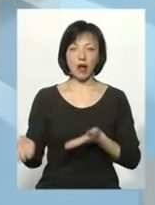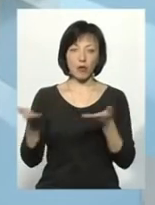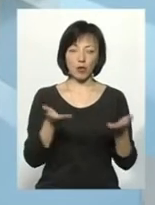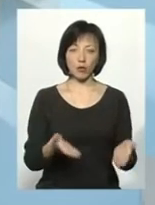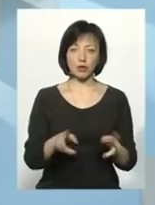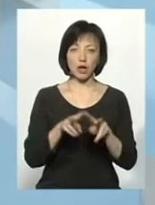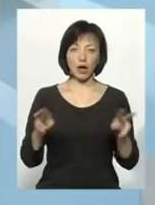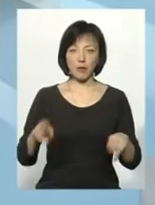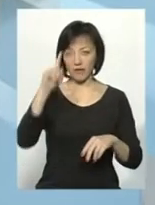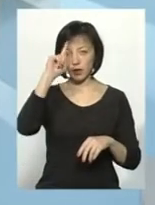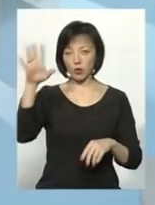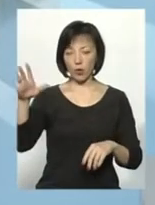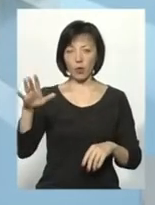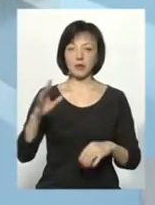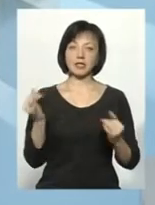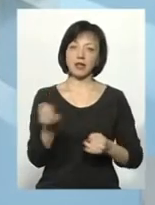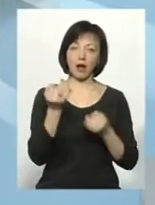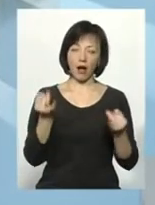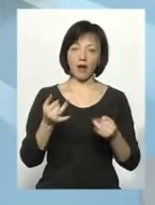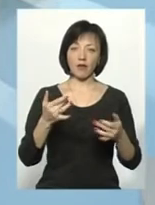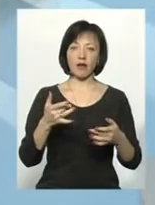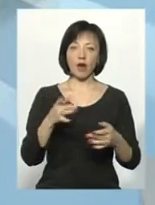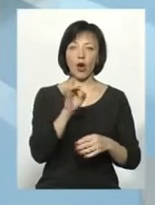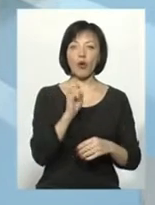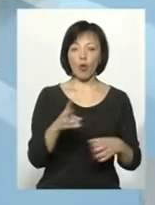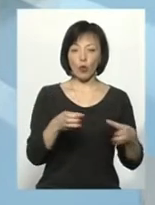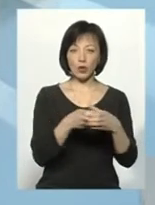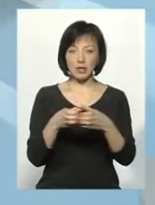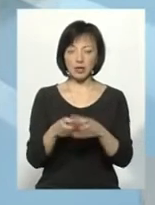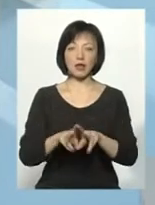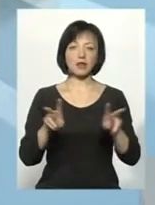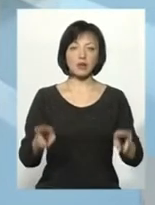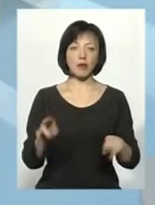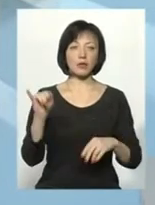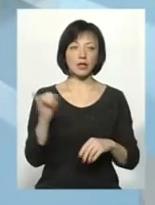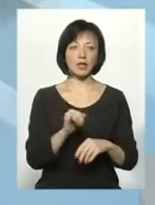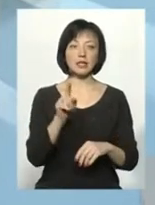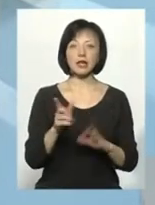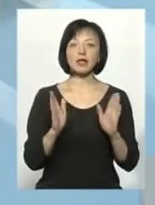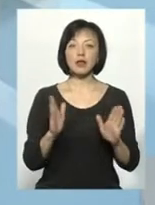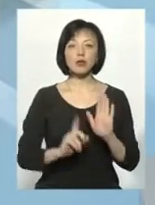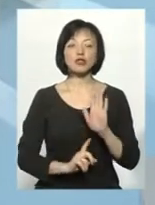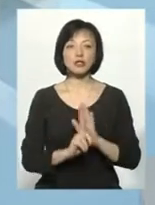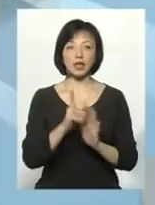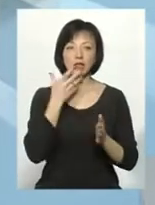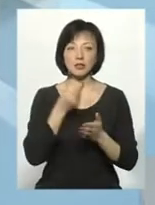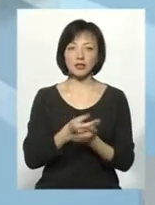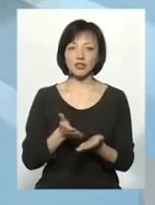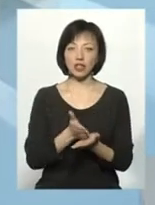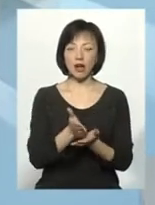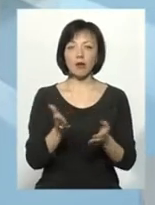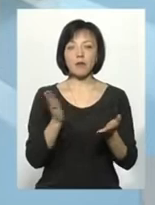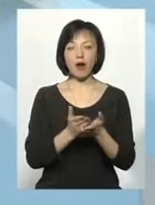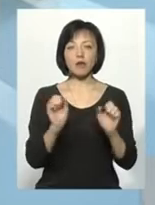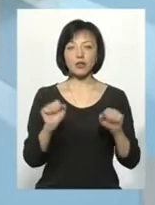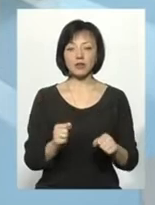відомі, знані, цікаві рокові гурти. Так само і ті, які тільки починають свій шлях, і вони мають